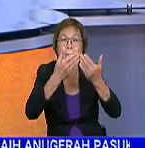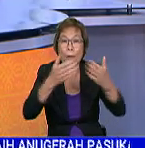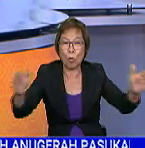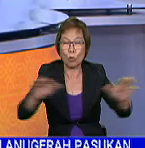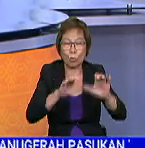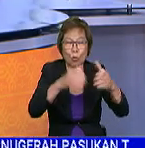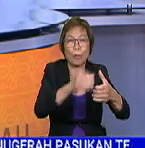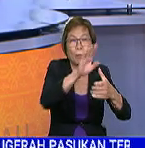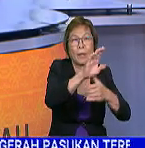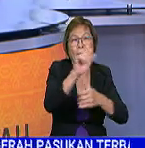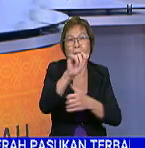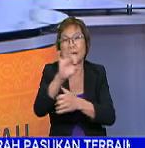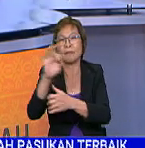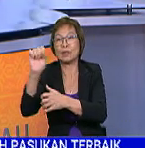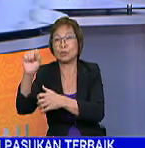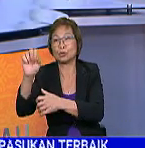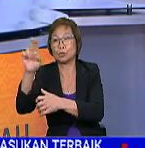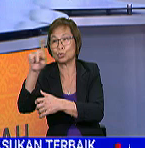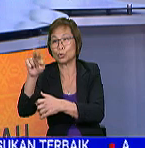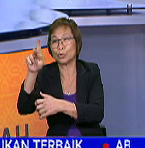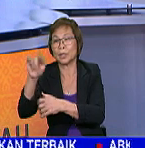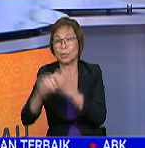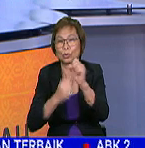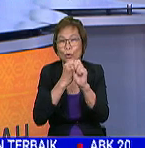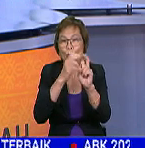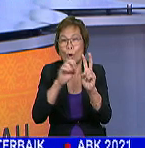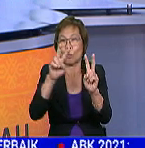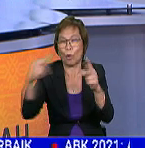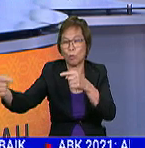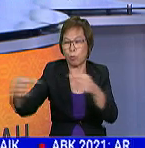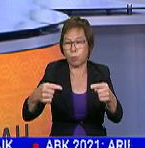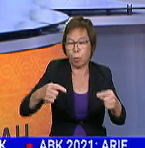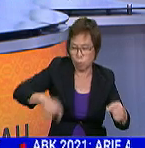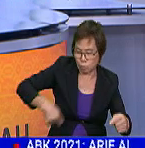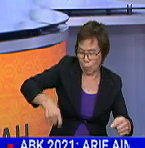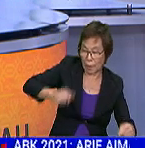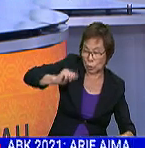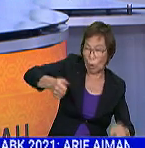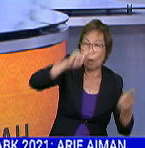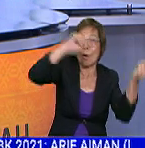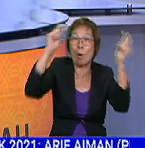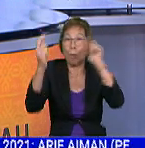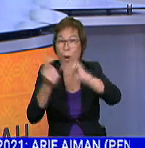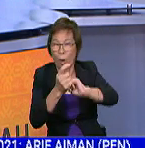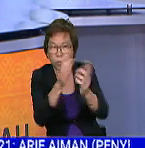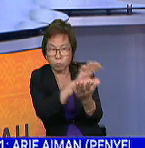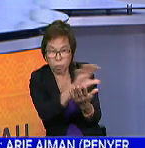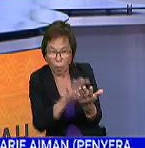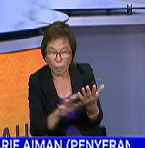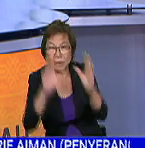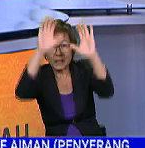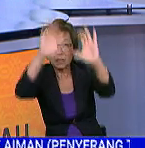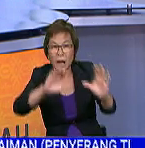kumpulan BIPL AFF Suzuki 2020 menentang kembarja esok. Menurut beliau, perubahan formasi atau corak